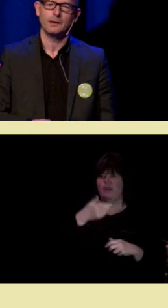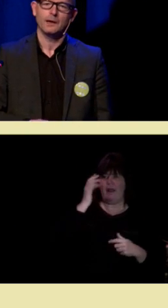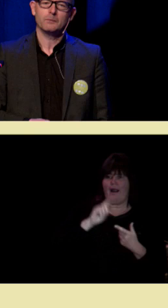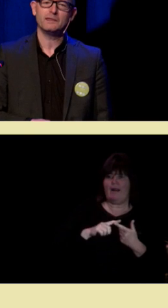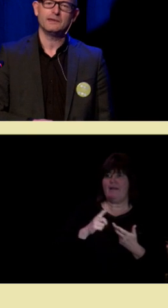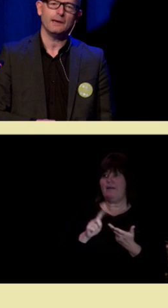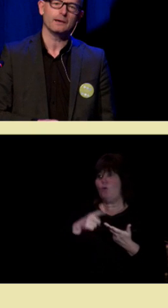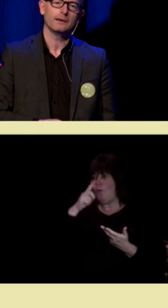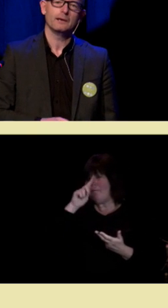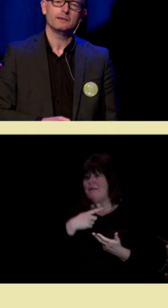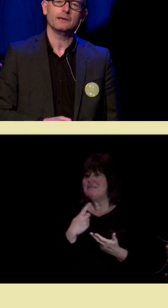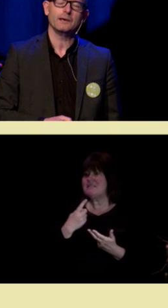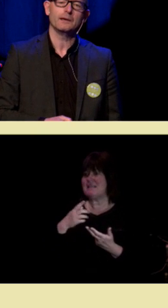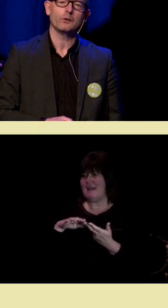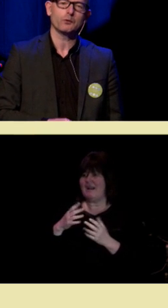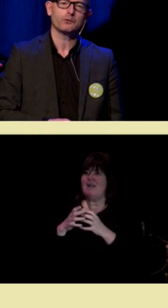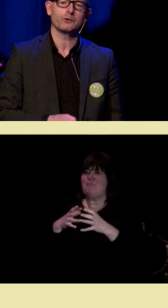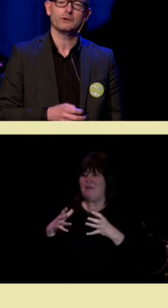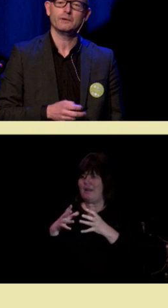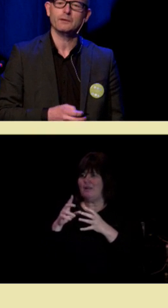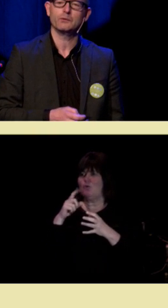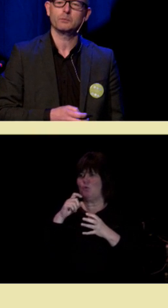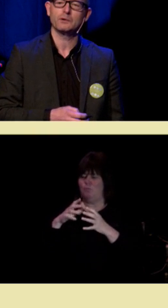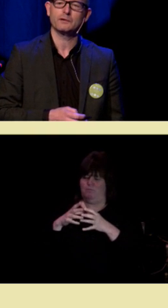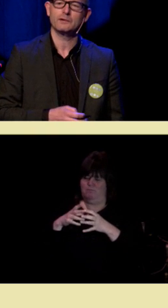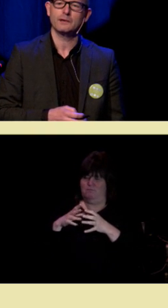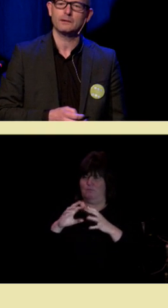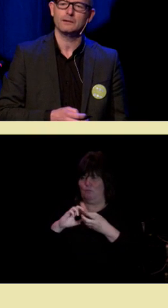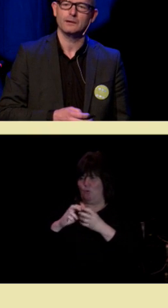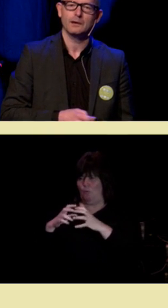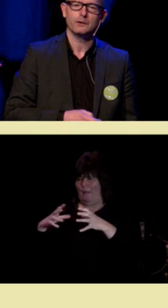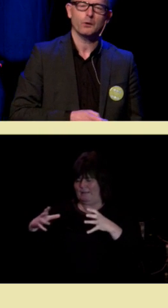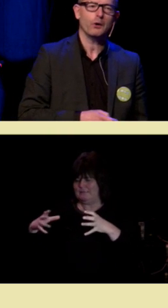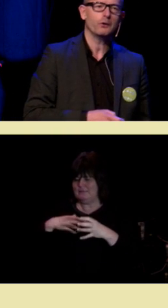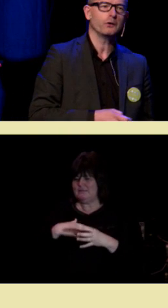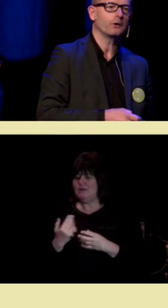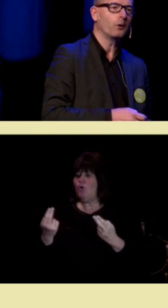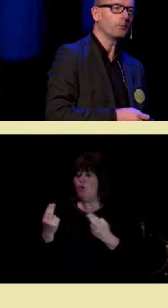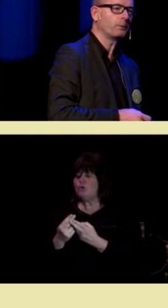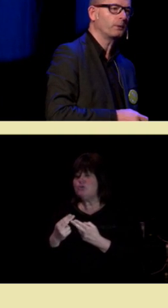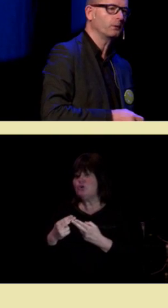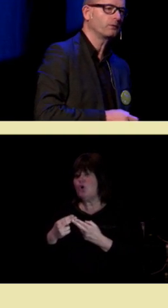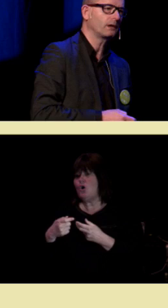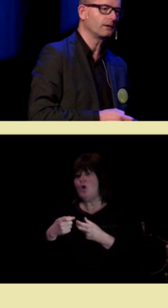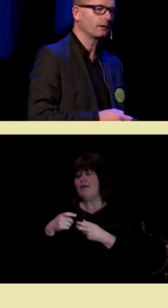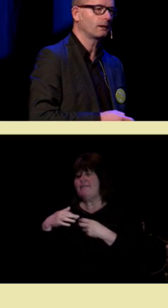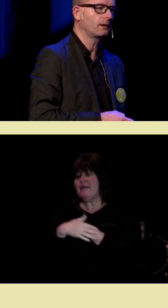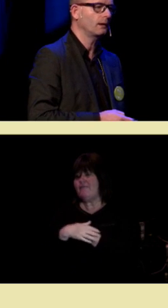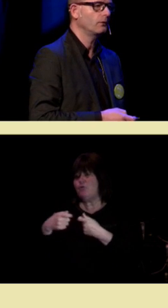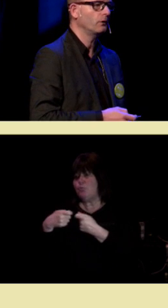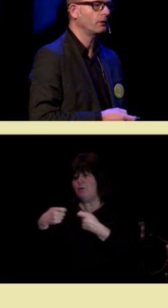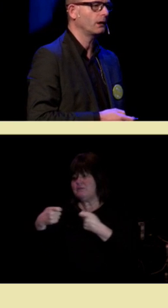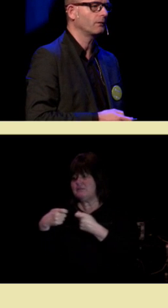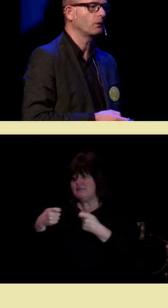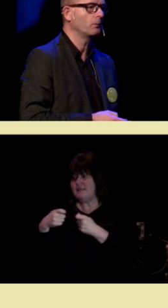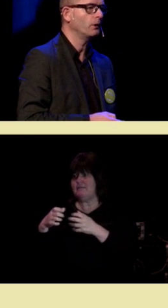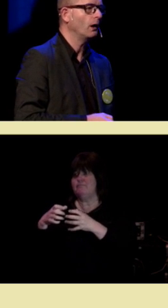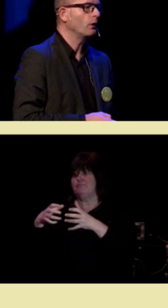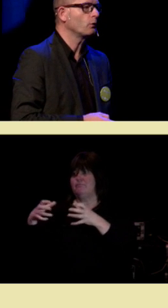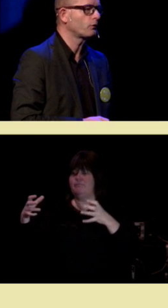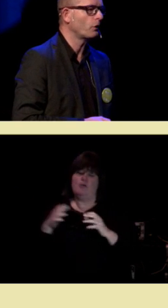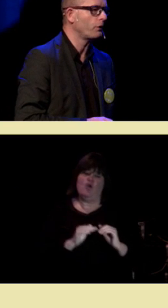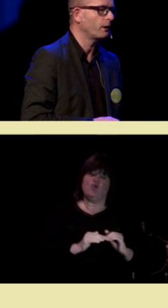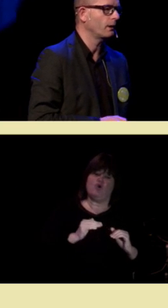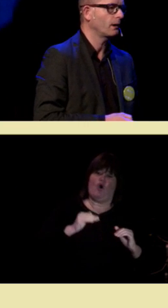kjenner. Men det gjelder også neuroplasticiteten. Jo høyere opp i utviklingshierarki i dyrrike vi kommer,